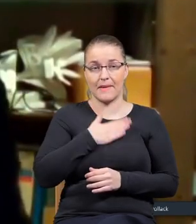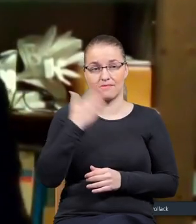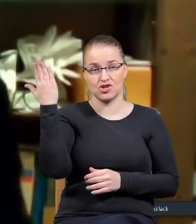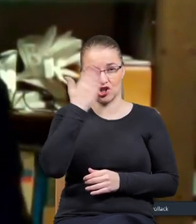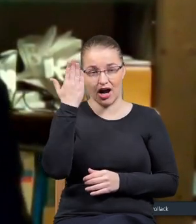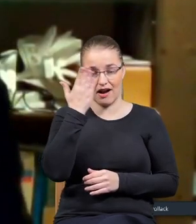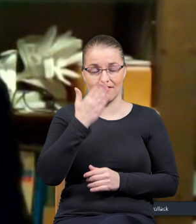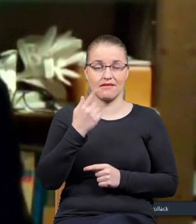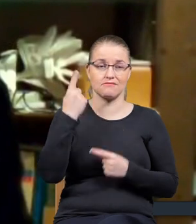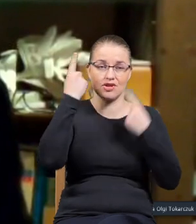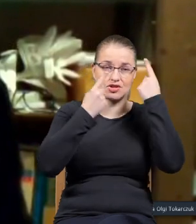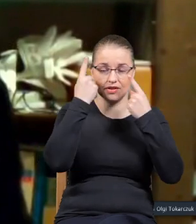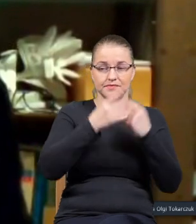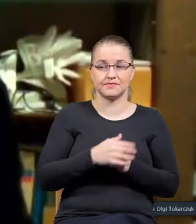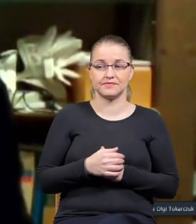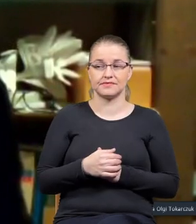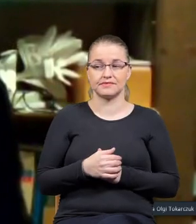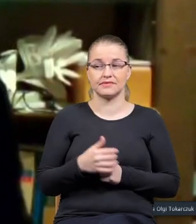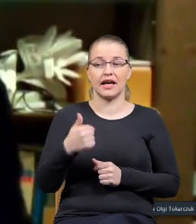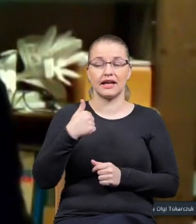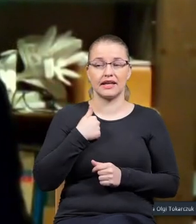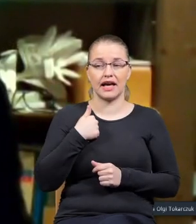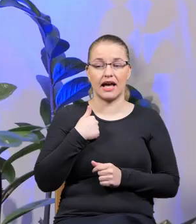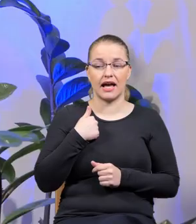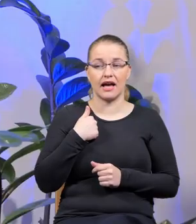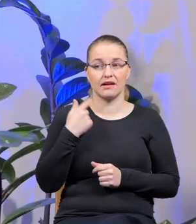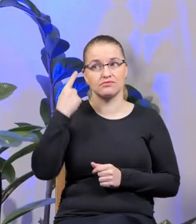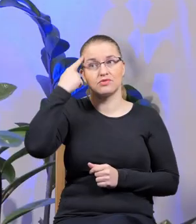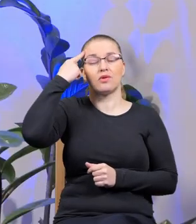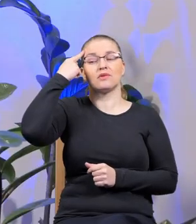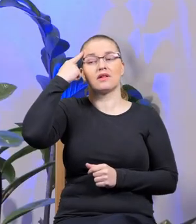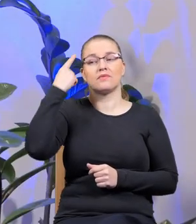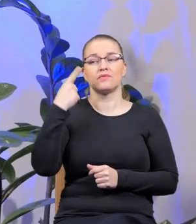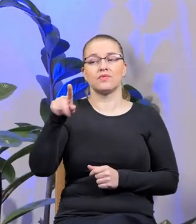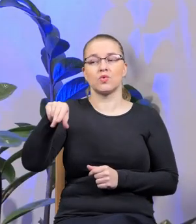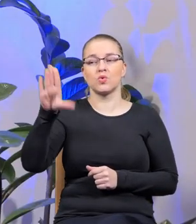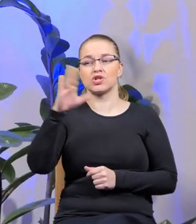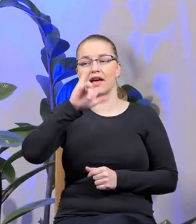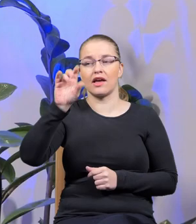mysły. Olgo, przypominam ci, że Duszejko mówi podoba mi się przekraczanie granic.